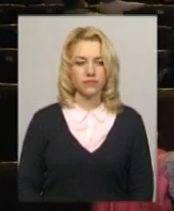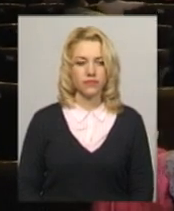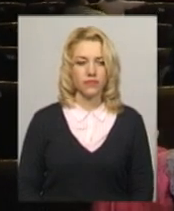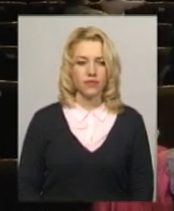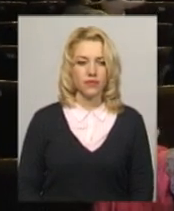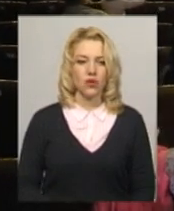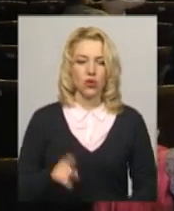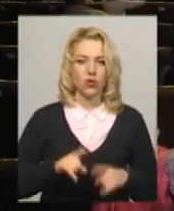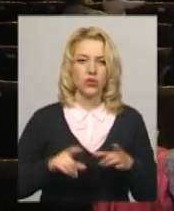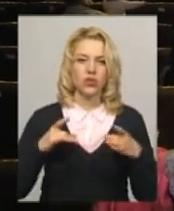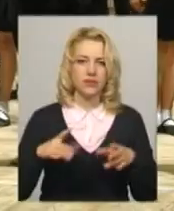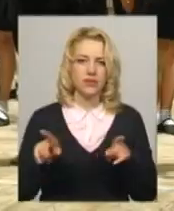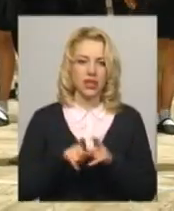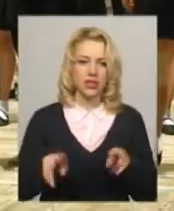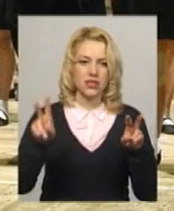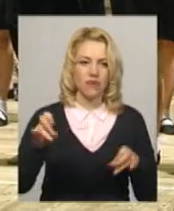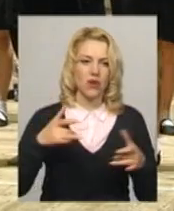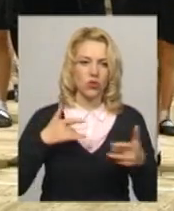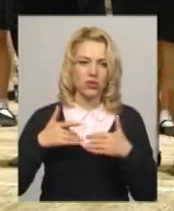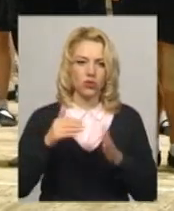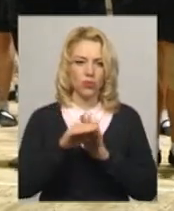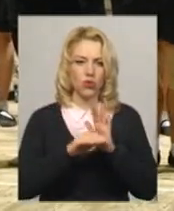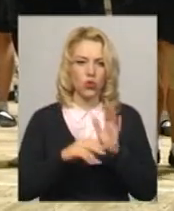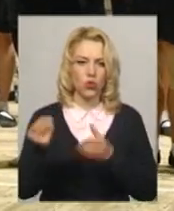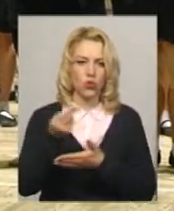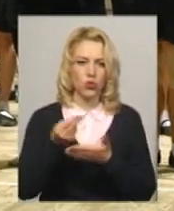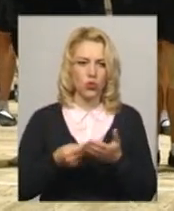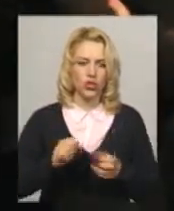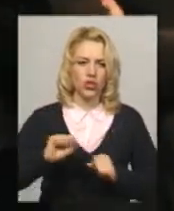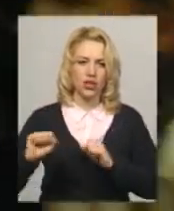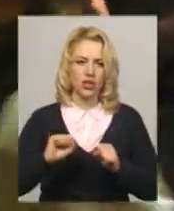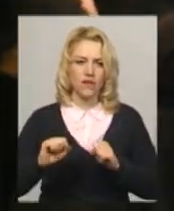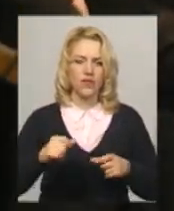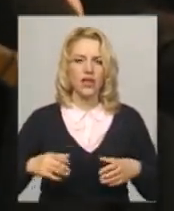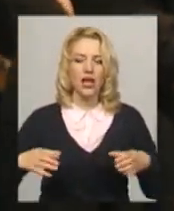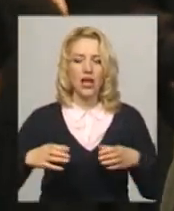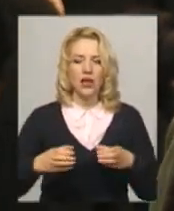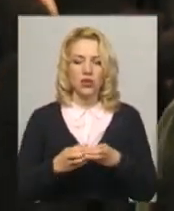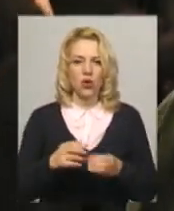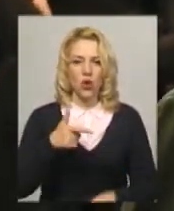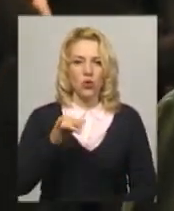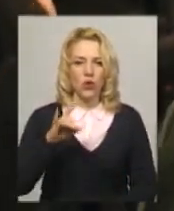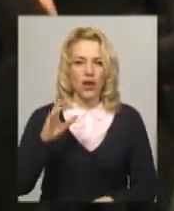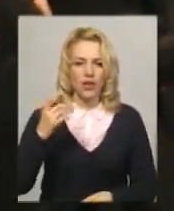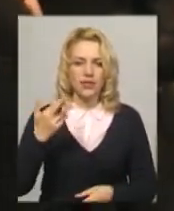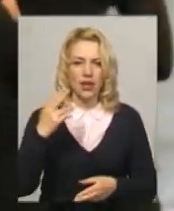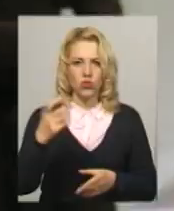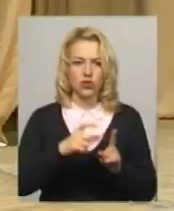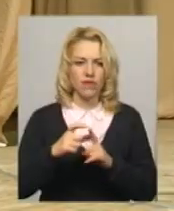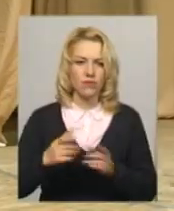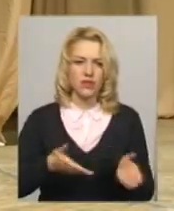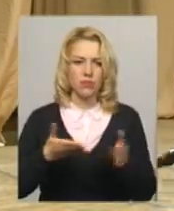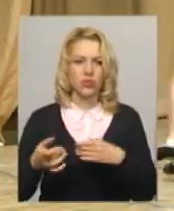Родини свято – так називає концертну програму художній керівник Народного ансамблю «Танцю Подолянчик» Іван Гуреїв. За його словами, на свято